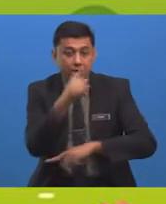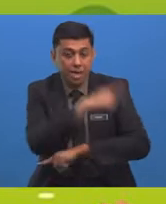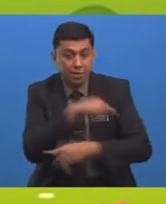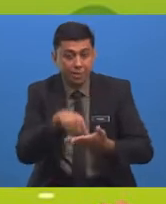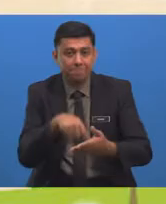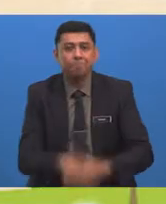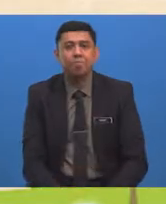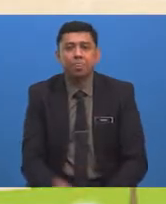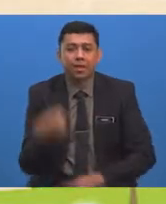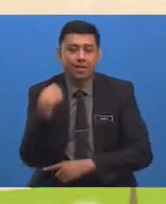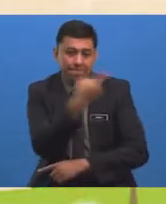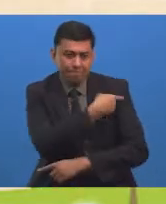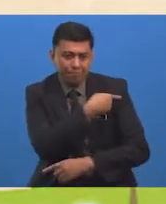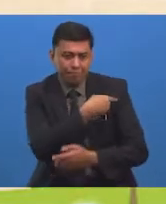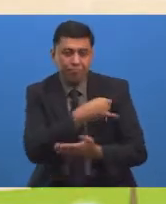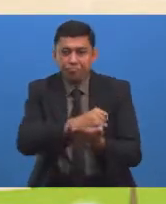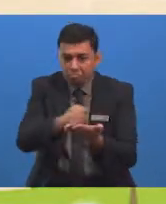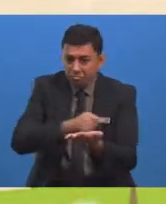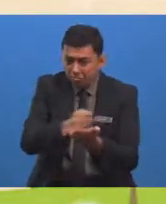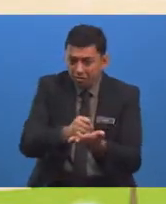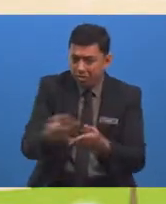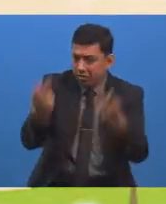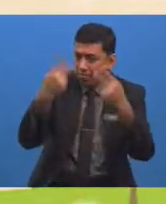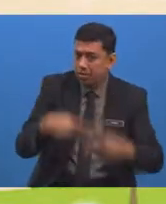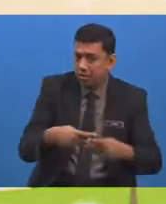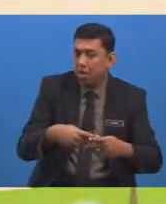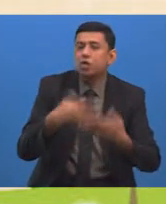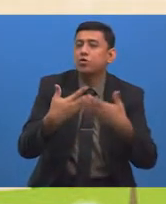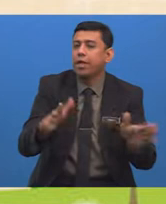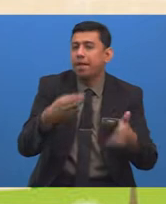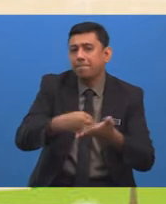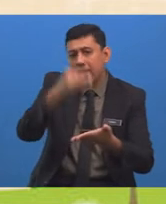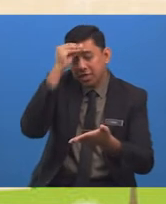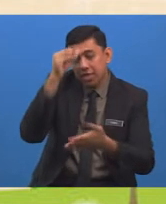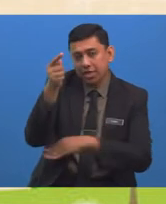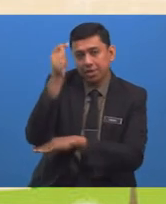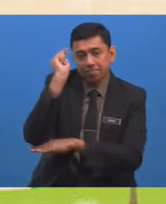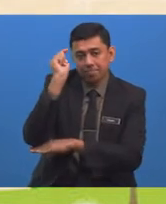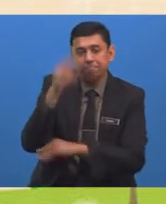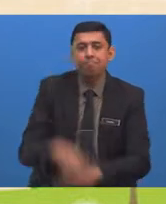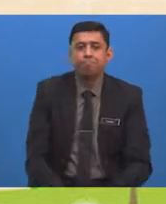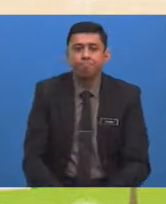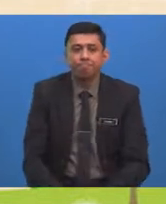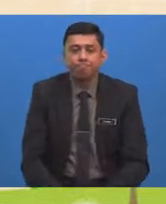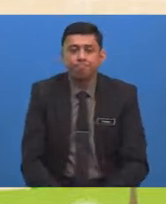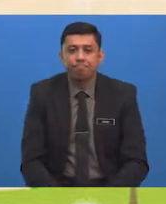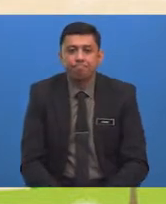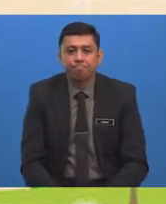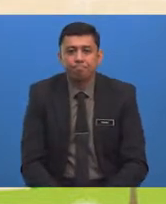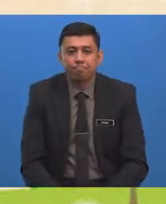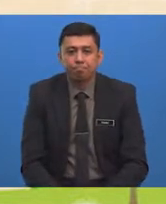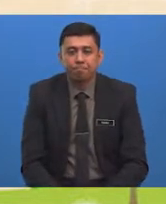ini Kita imbas Kembali Apa yang telah Kamu semua Pelajari bersama Cikgu Cikgu Iki